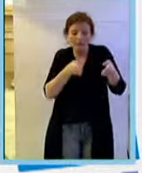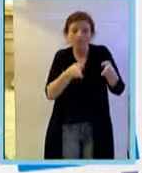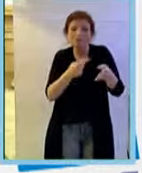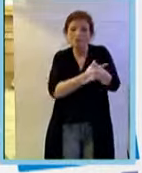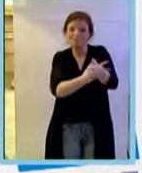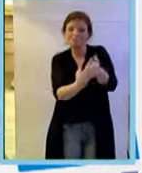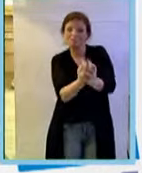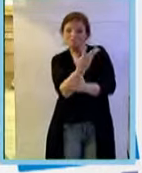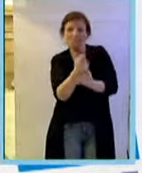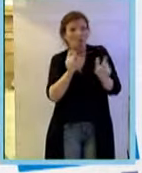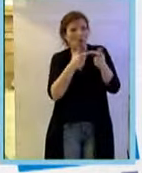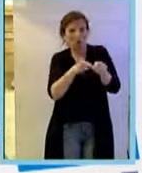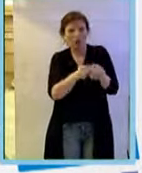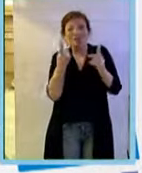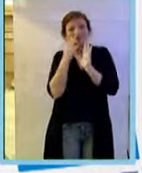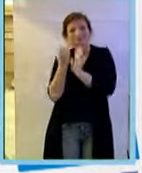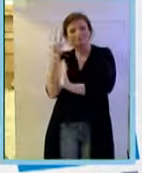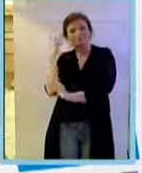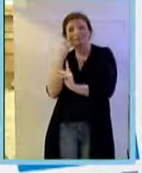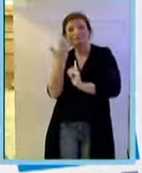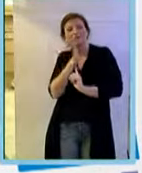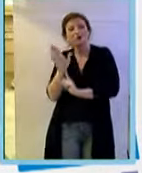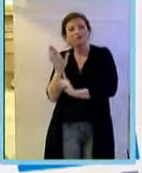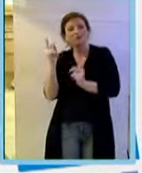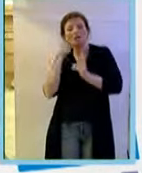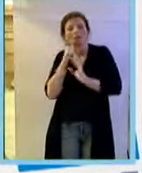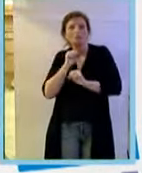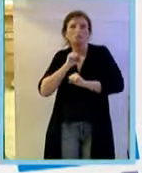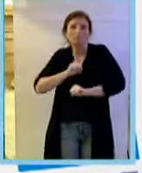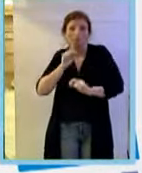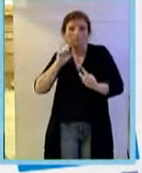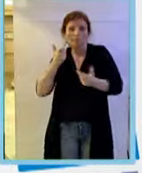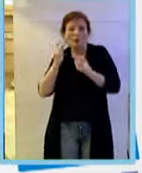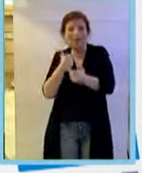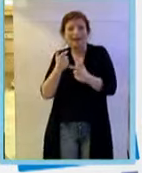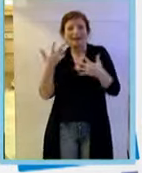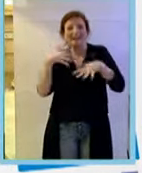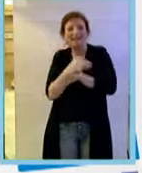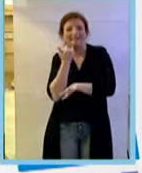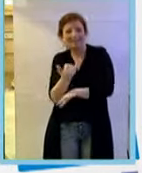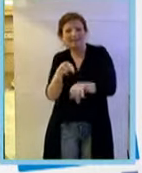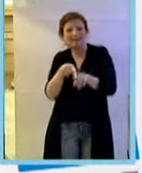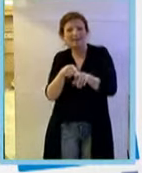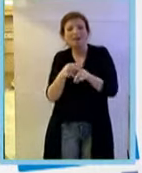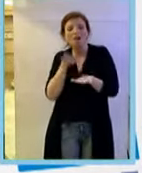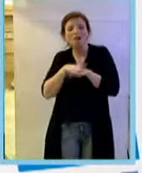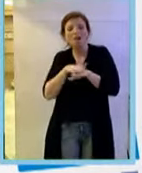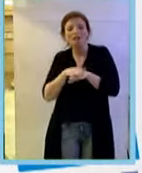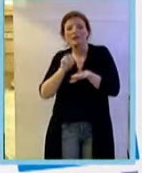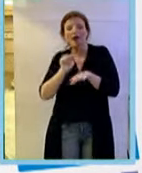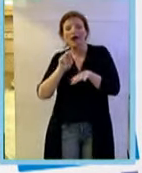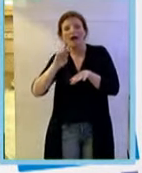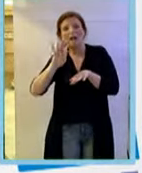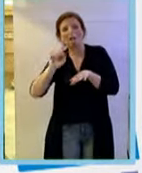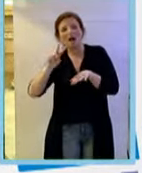angiogenico e questa diapositiva illustra per esempio che è possibile bloccare l'integrine attraverso l'afavi integrine